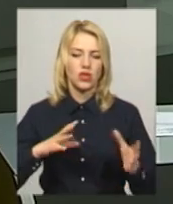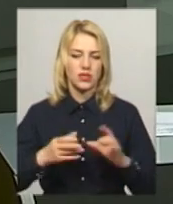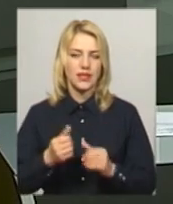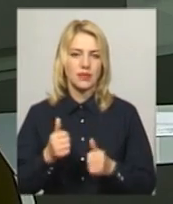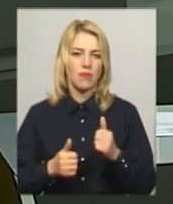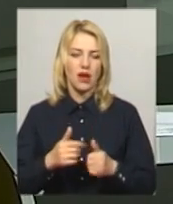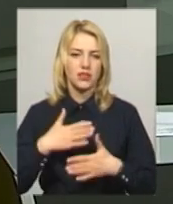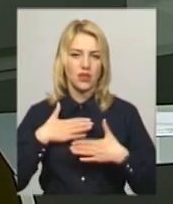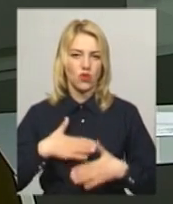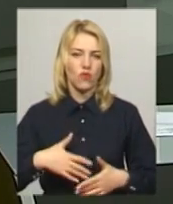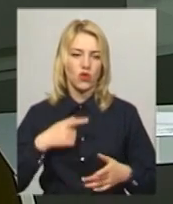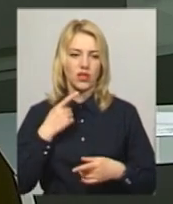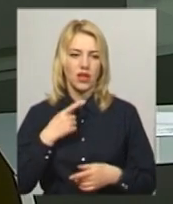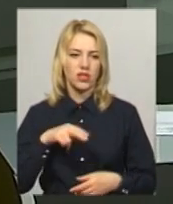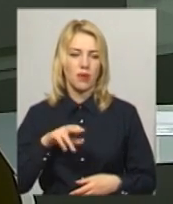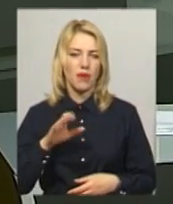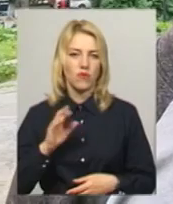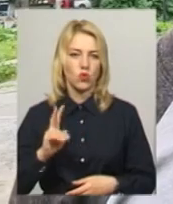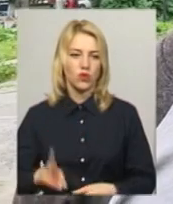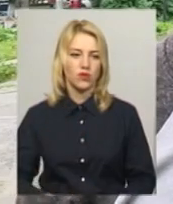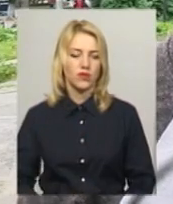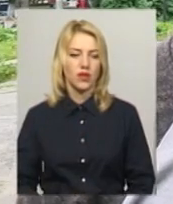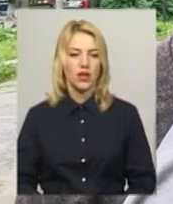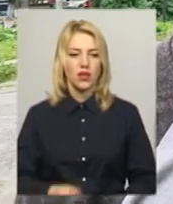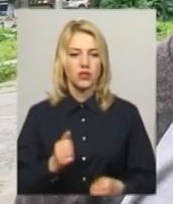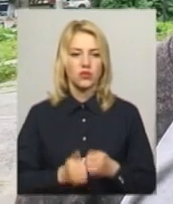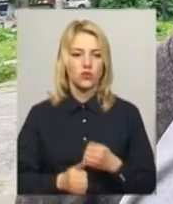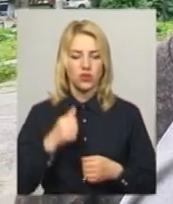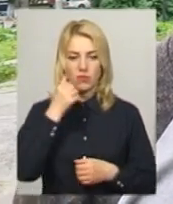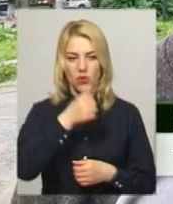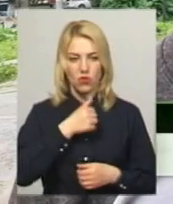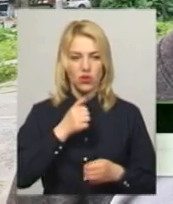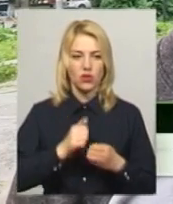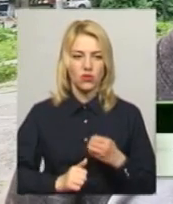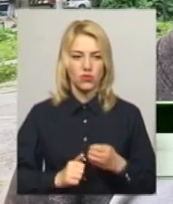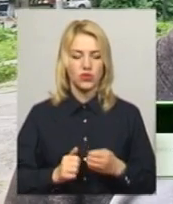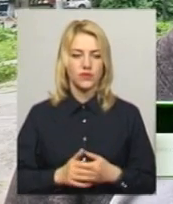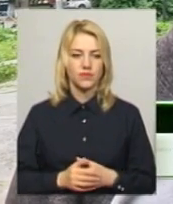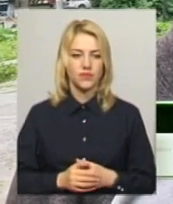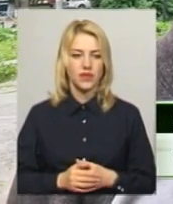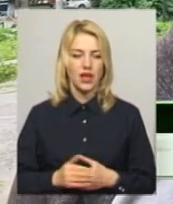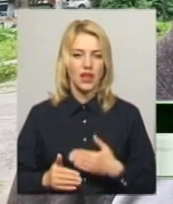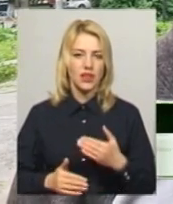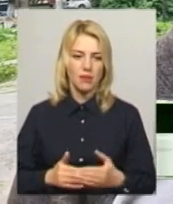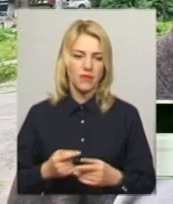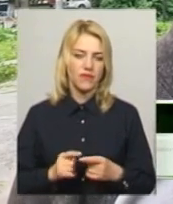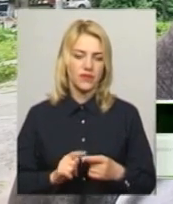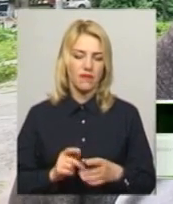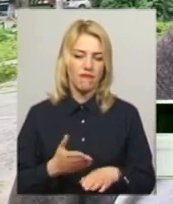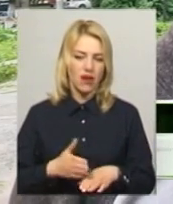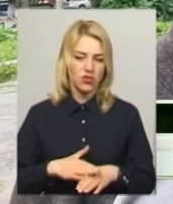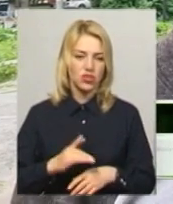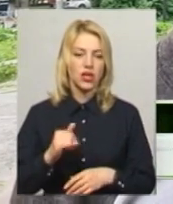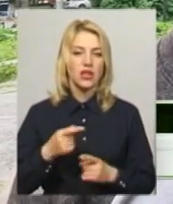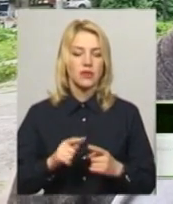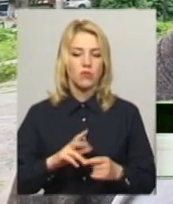змагань задоволений, каже Дмитро Павлюк. З кожним роком і кожний етап, він доволі такий іде важчий. Це було